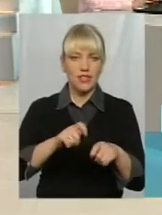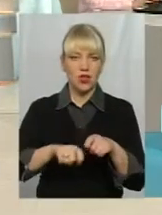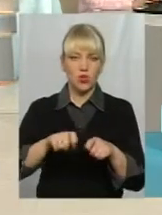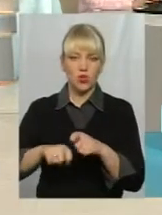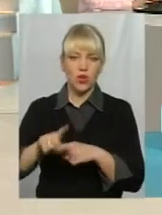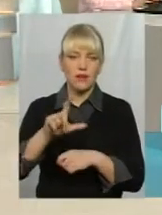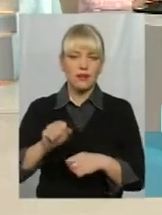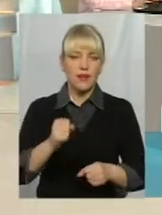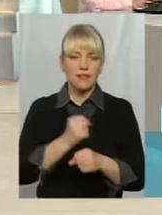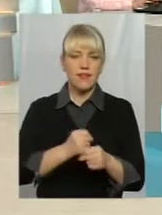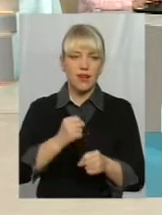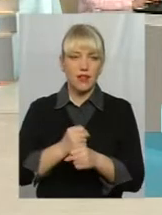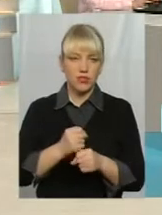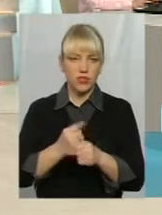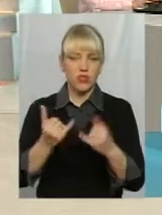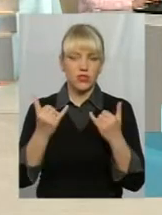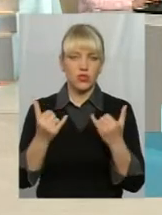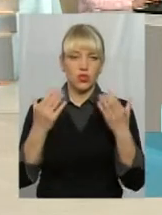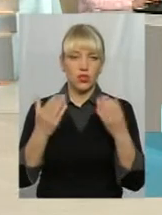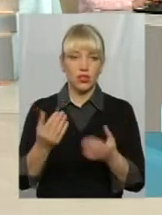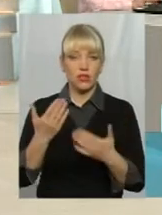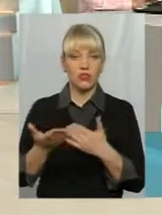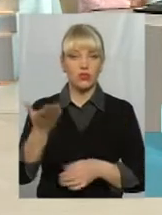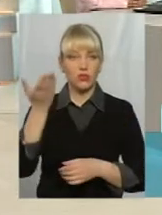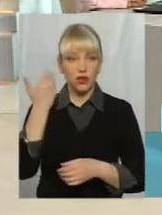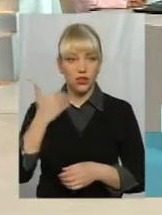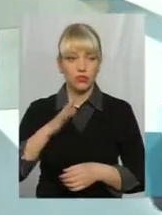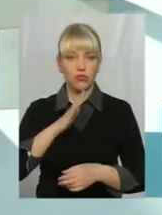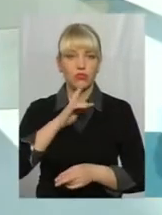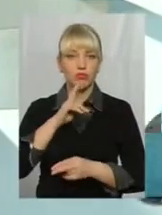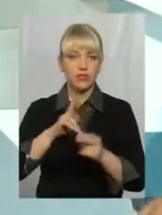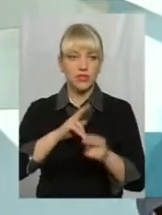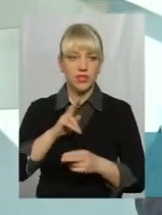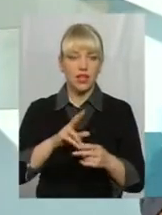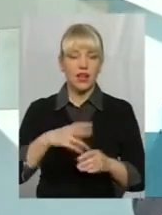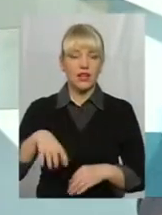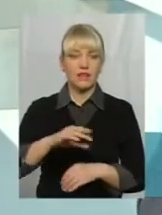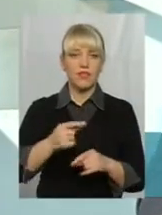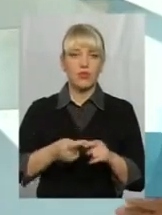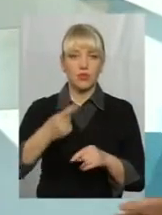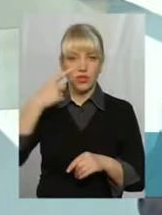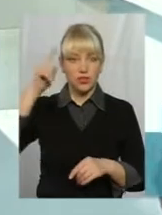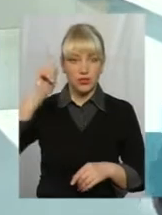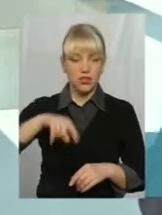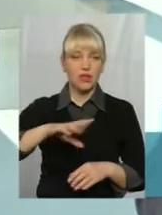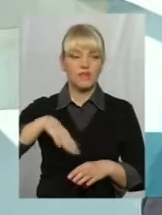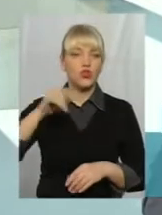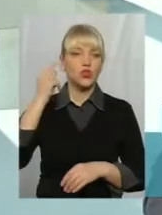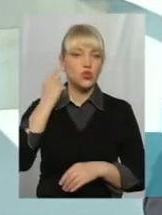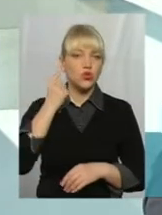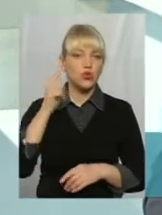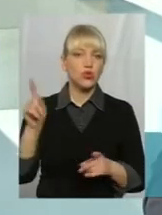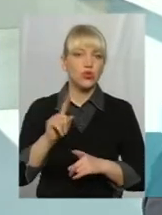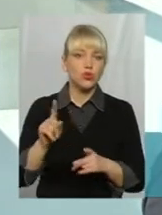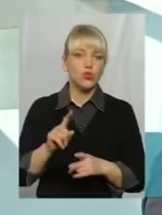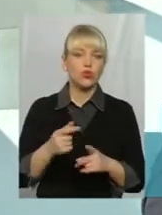діяльністю на сьогоднішній день? Тому що, якщо раніше було багато скарг, і всі про них знають, всі без виключення чули, що було багато скарг